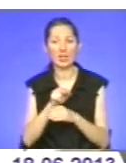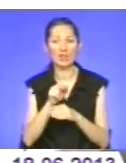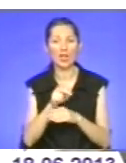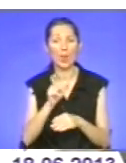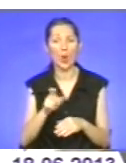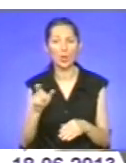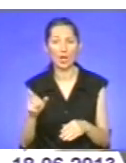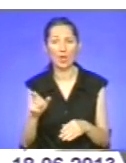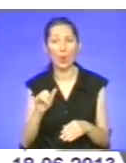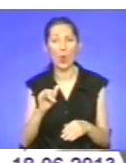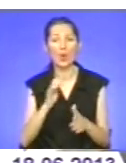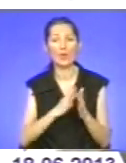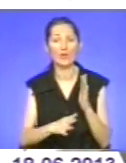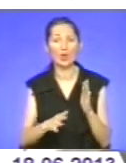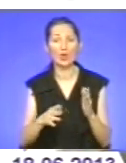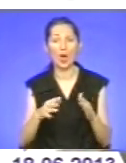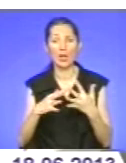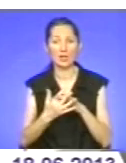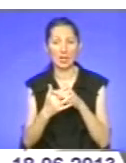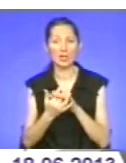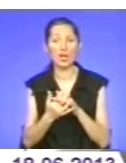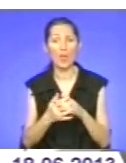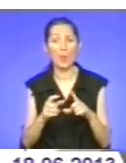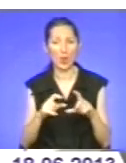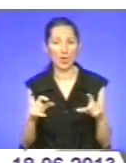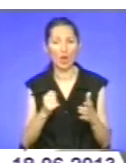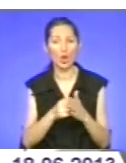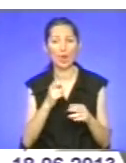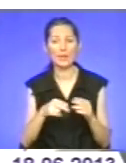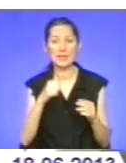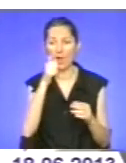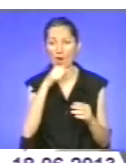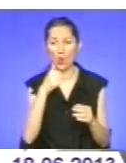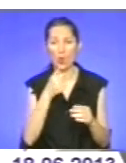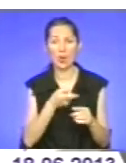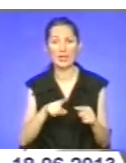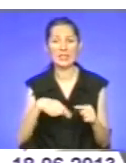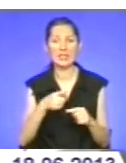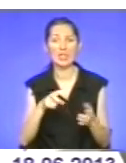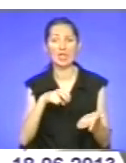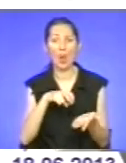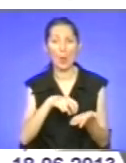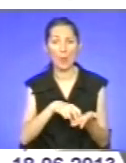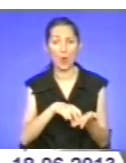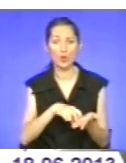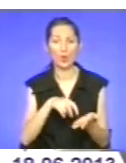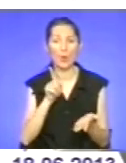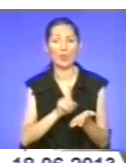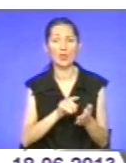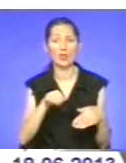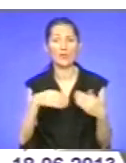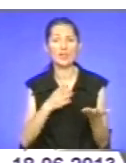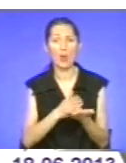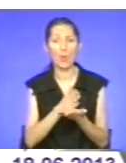у 90 населених пунктах. До кінця року через пошту повинні надаватися послуги